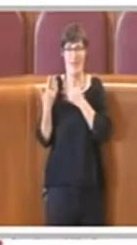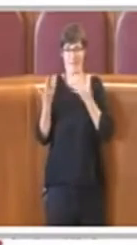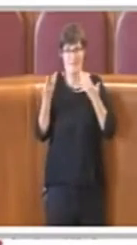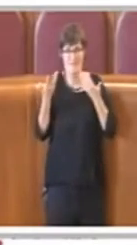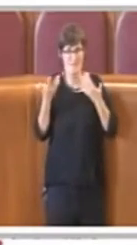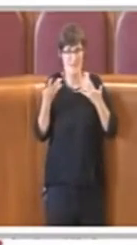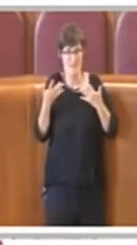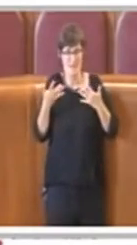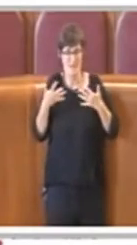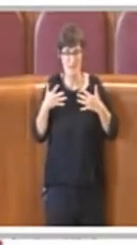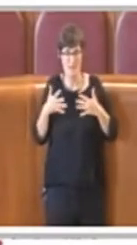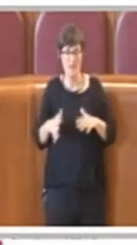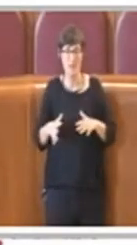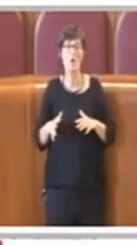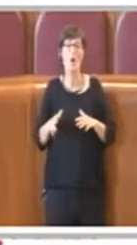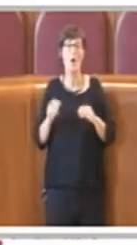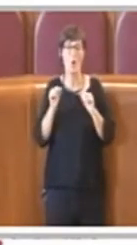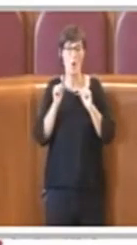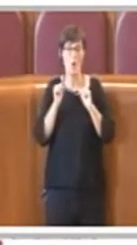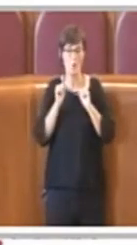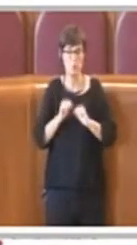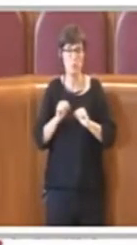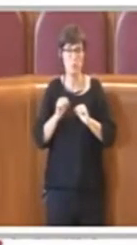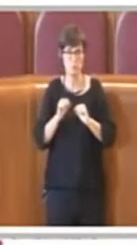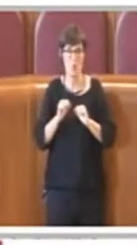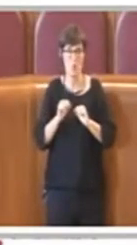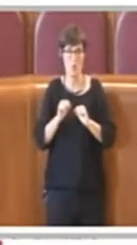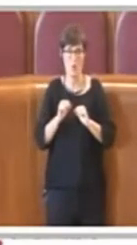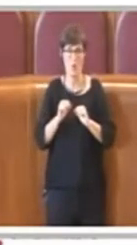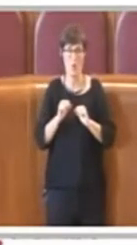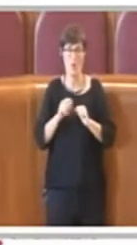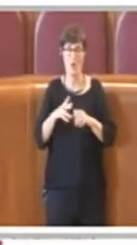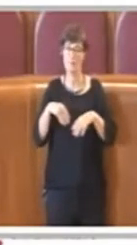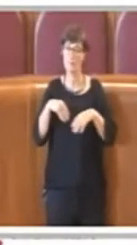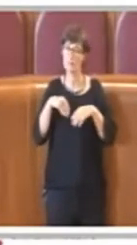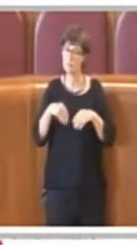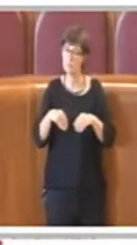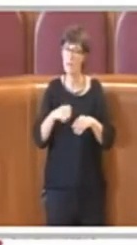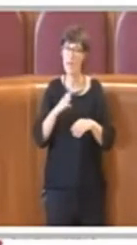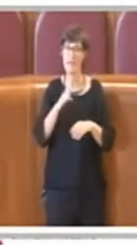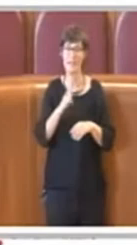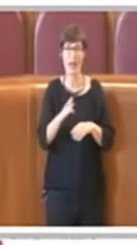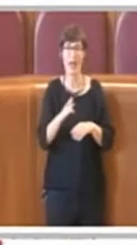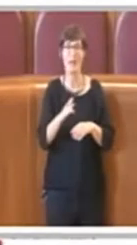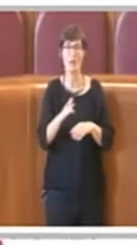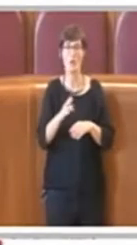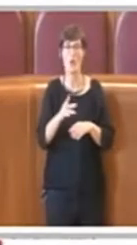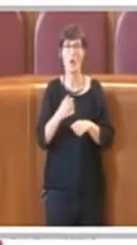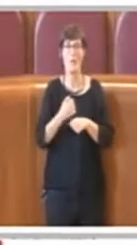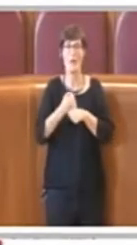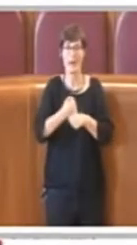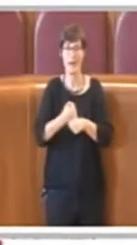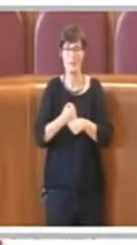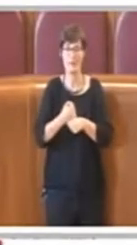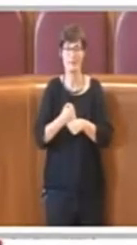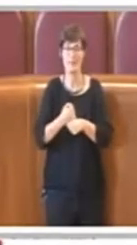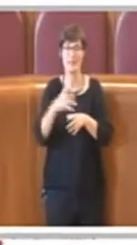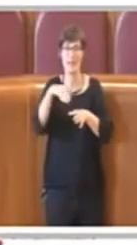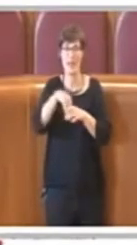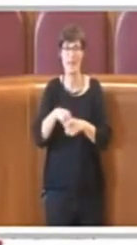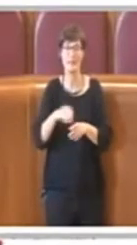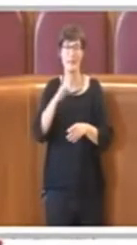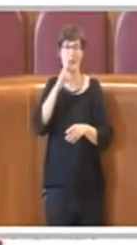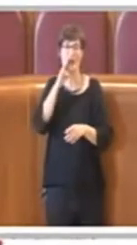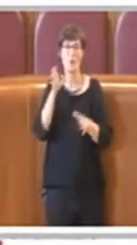propria consulta di riferimento senza diritto di voto. L'ottica è quella di valorizzare l